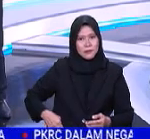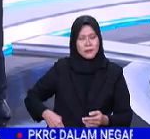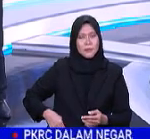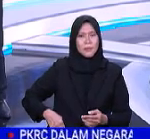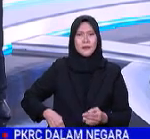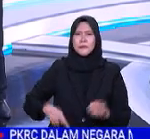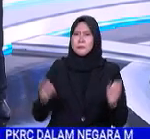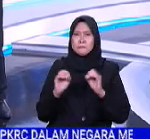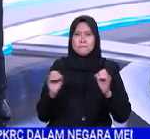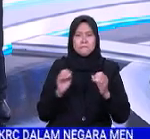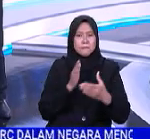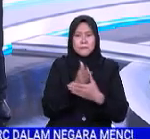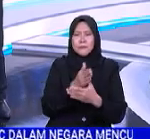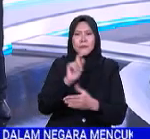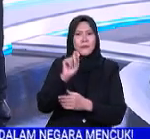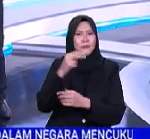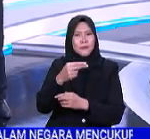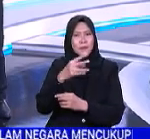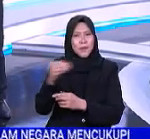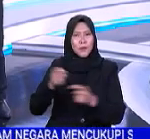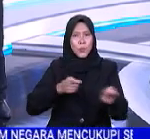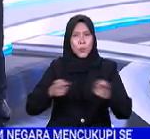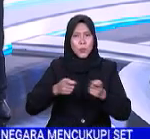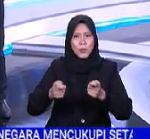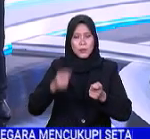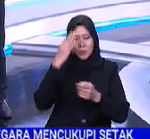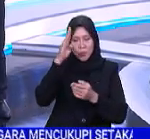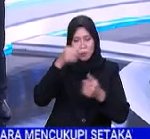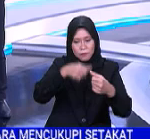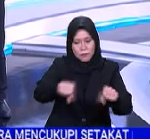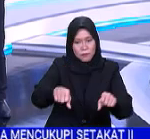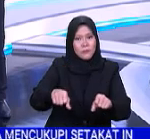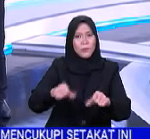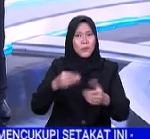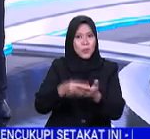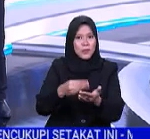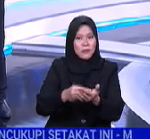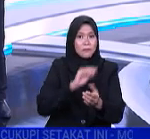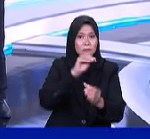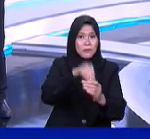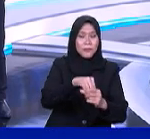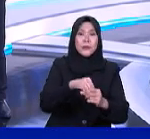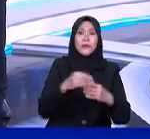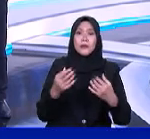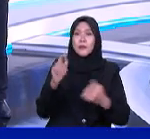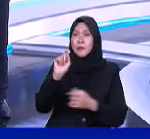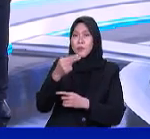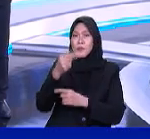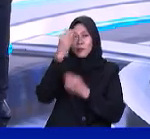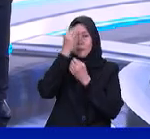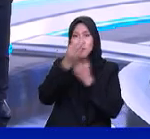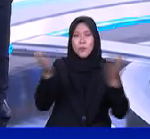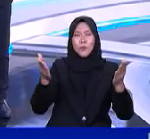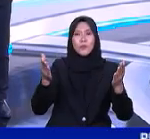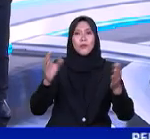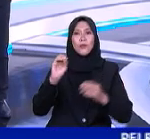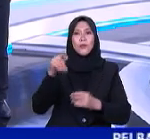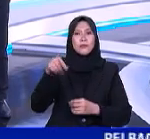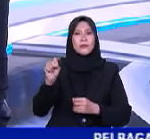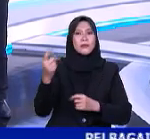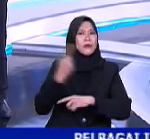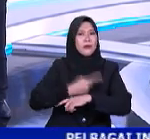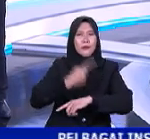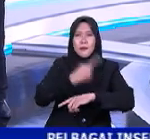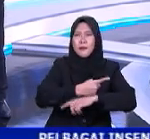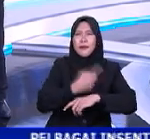tidak akan mengganggu operasi TH dan urusan pendepositnya. TH dalam satu kenyataan memaklumkan operasi harian TH akan